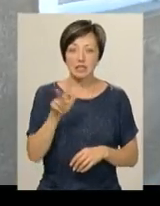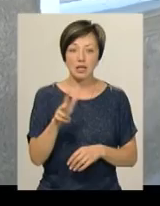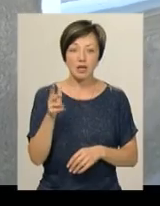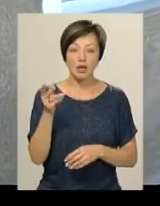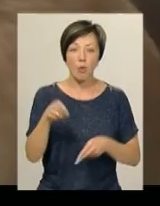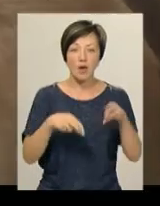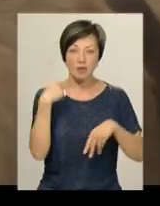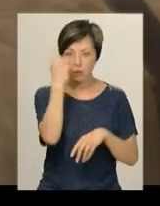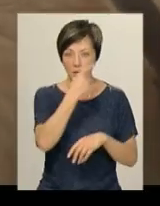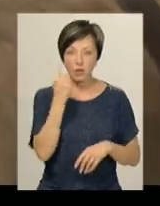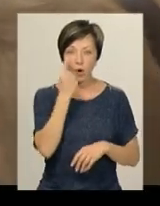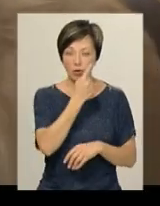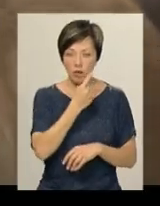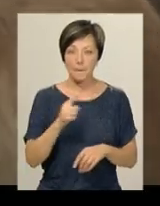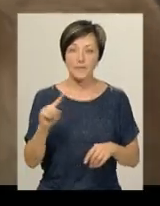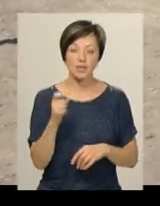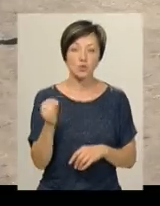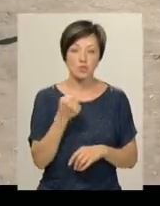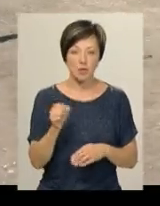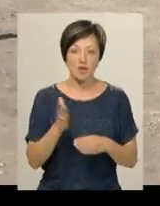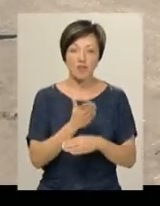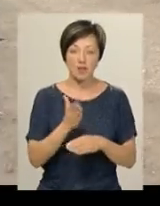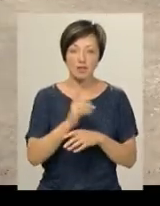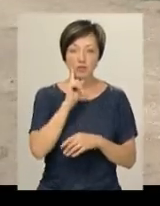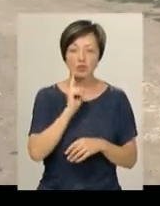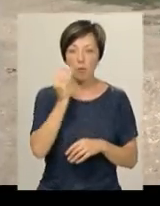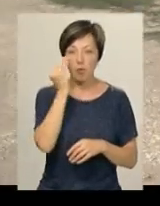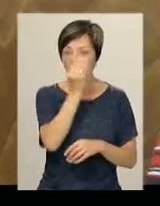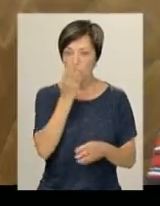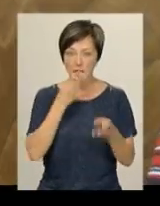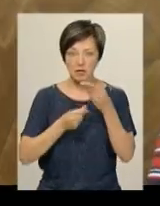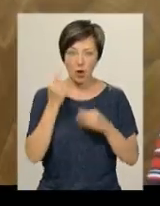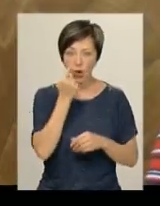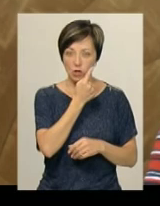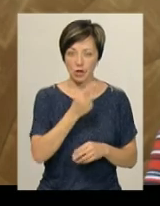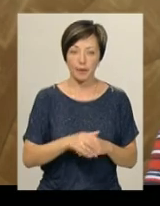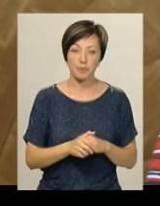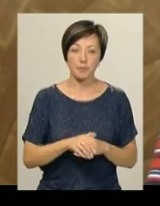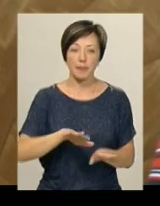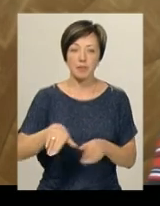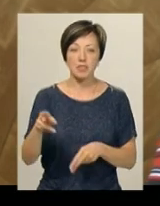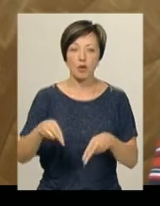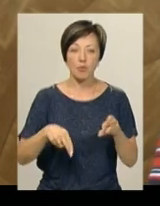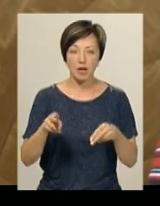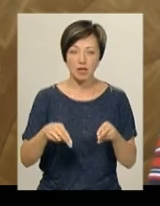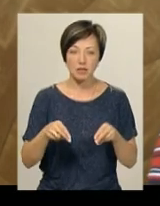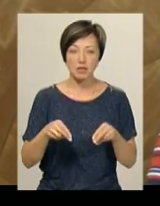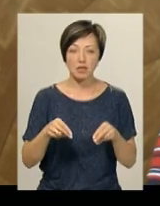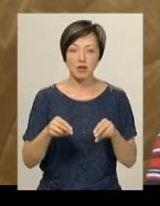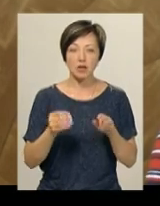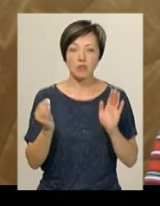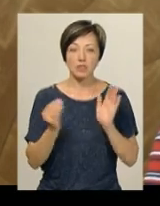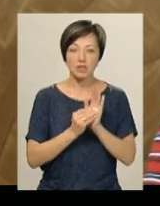обличчя і операцію на очах. 1 серпня йому виготовили тимчасові протези очей. Після операції поставити вже